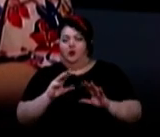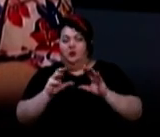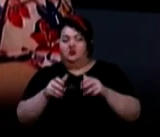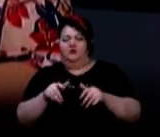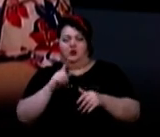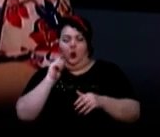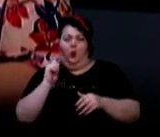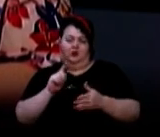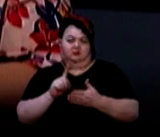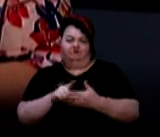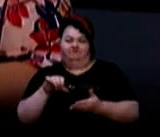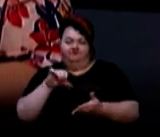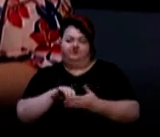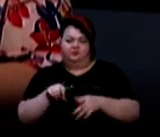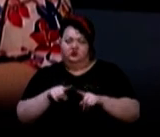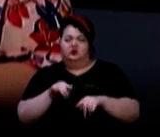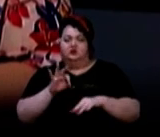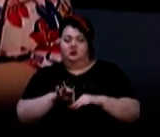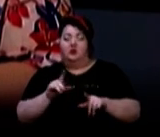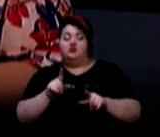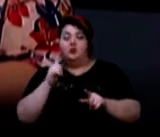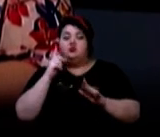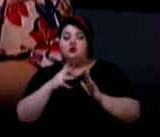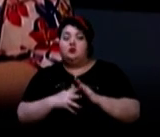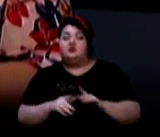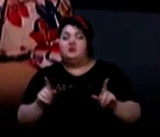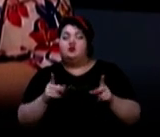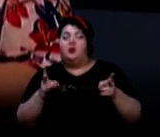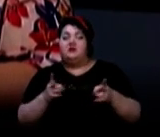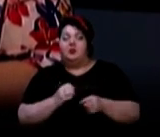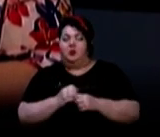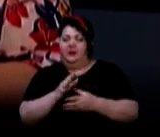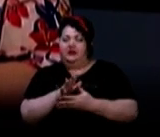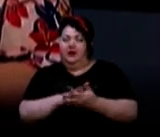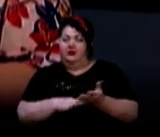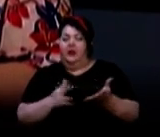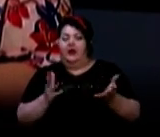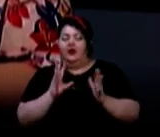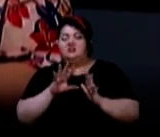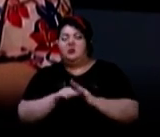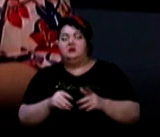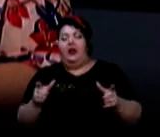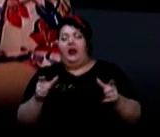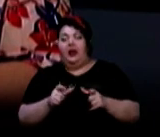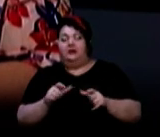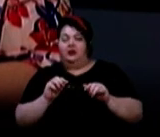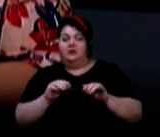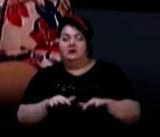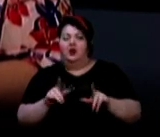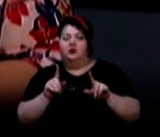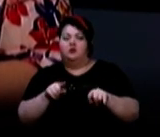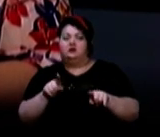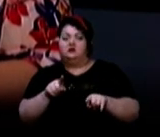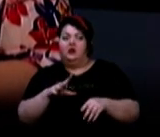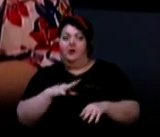мене. Тому для того, щоб стратегічно зрозуміти, що потрібно робити далі, які запроваджують карантинні заходи, для того, щоб це